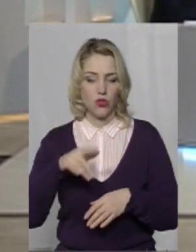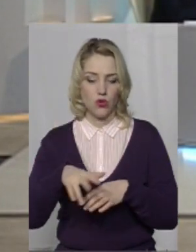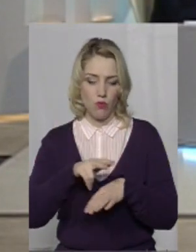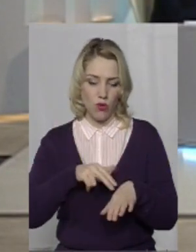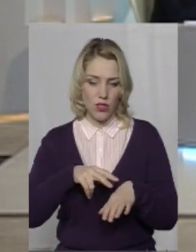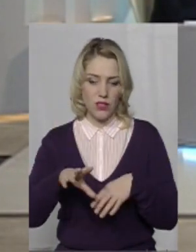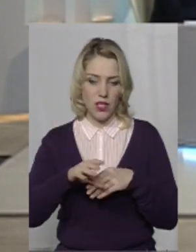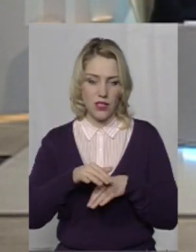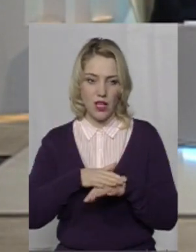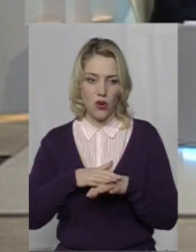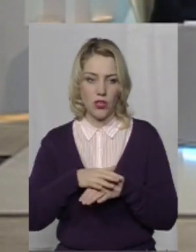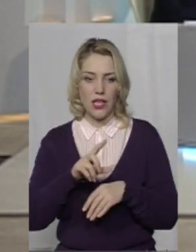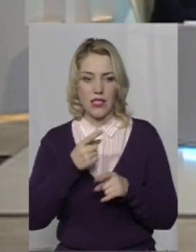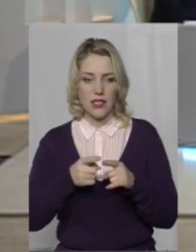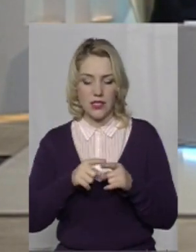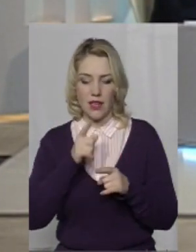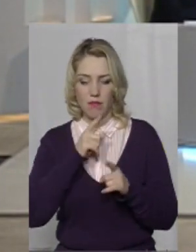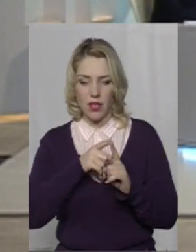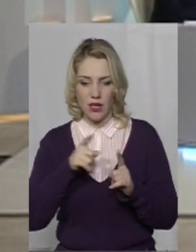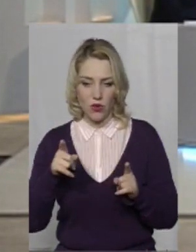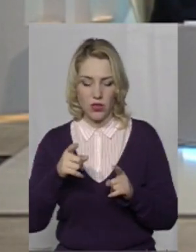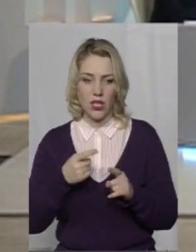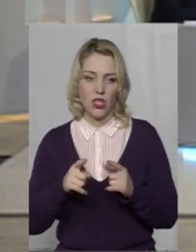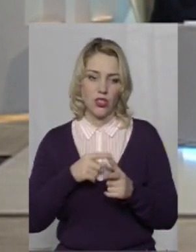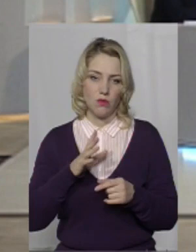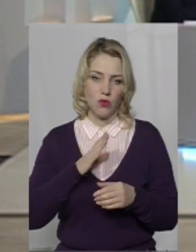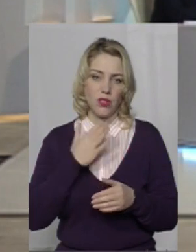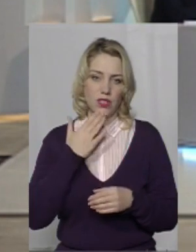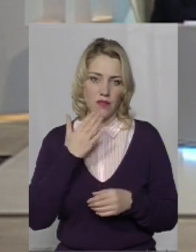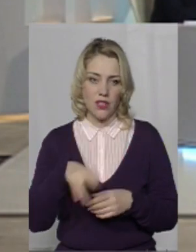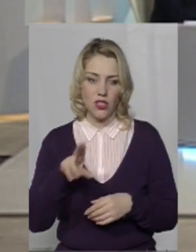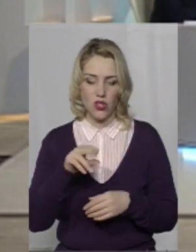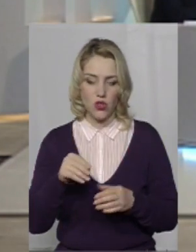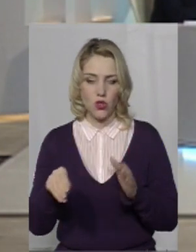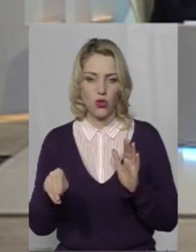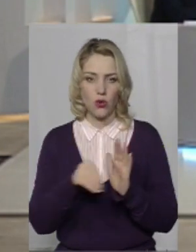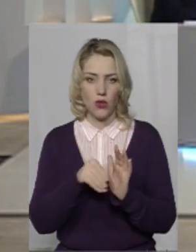період, дуже лаконічно, чи були звернення стосовно підкупу виборців? Так,